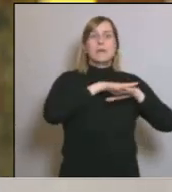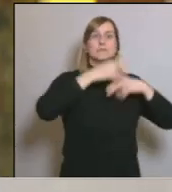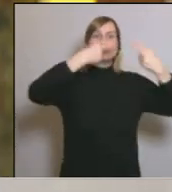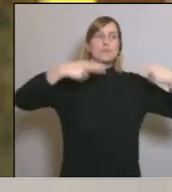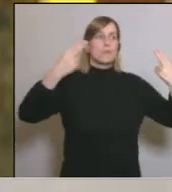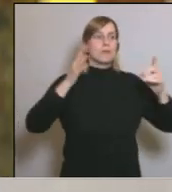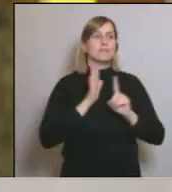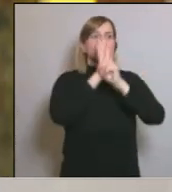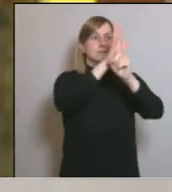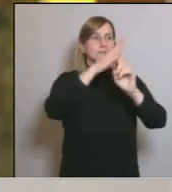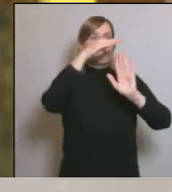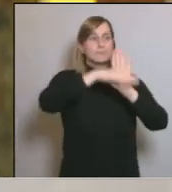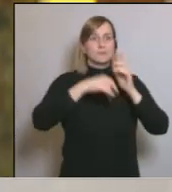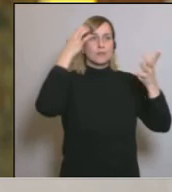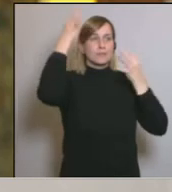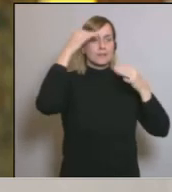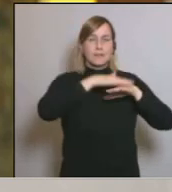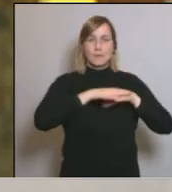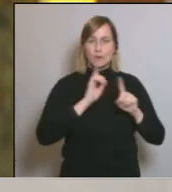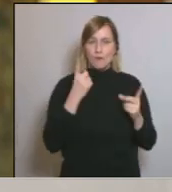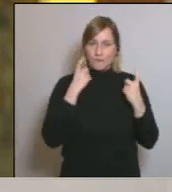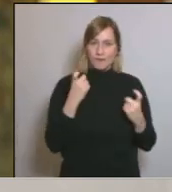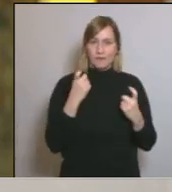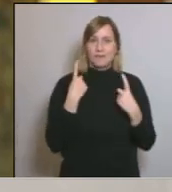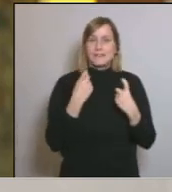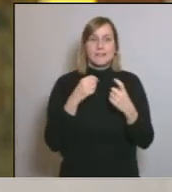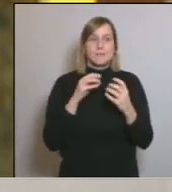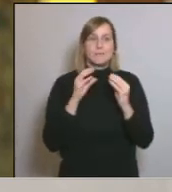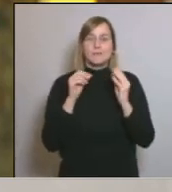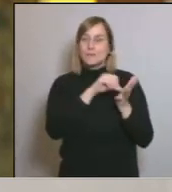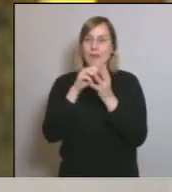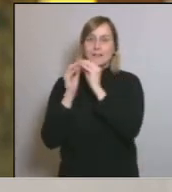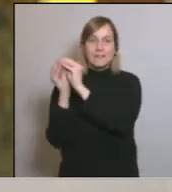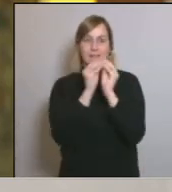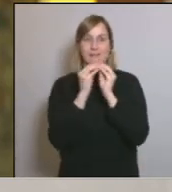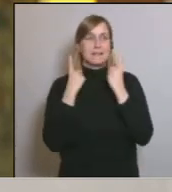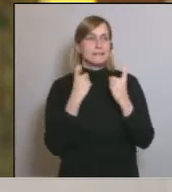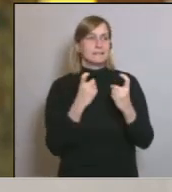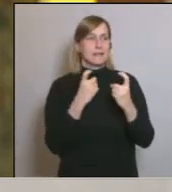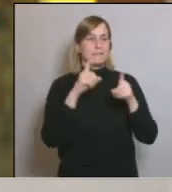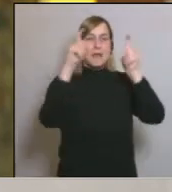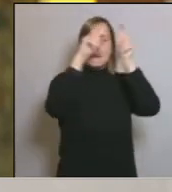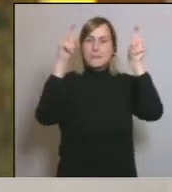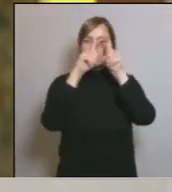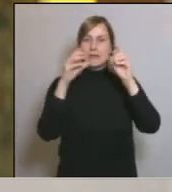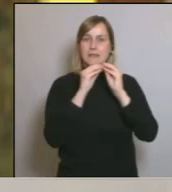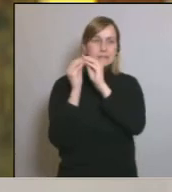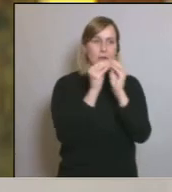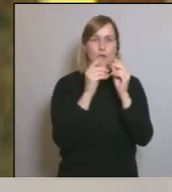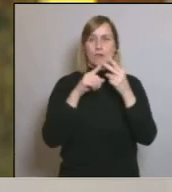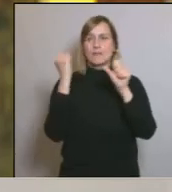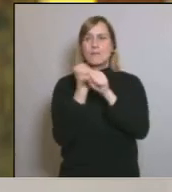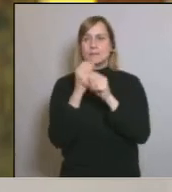impulsin unes mesures determinades. Necessitem aquest acord de ciutadania. Necessitem aquest acord dels empresaris, dels treballadors, dels